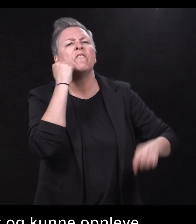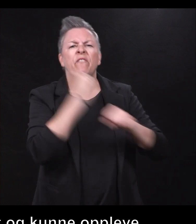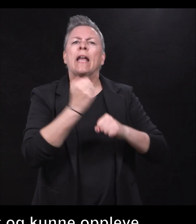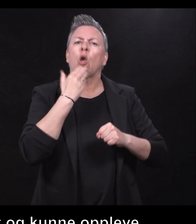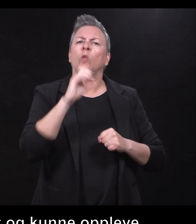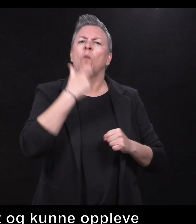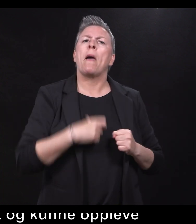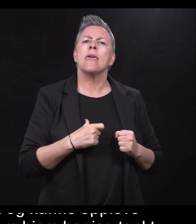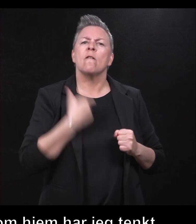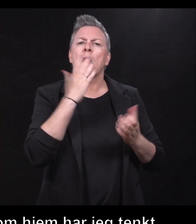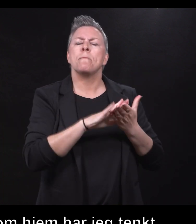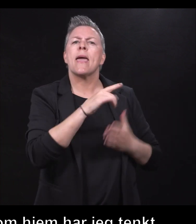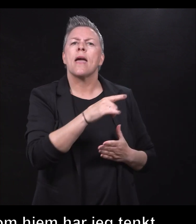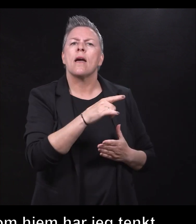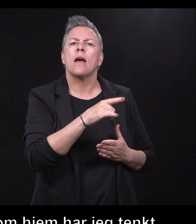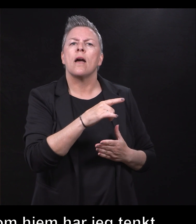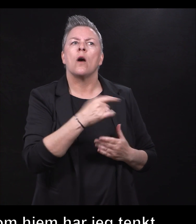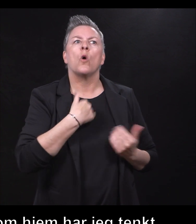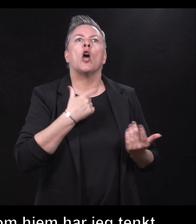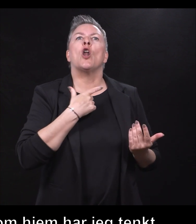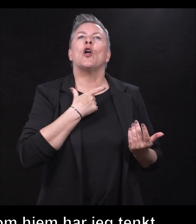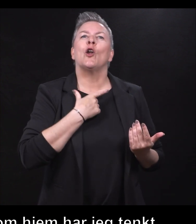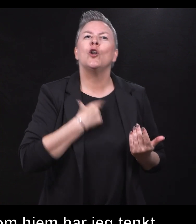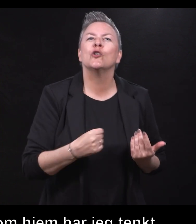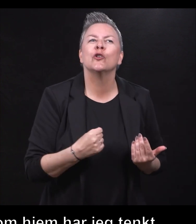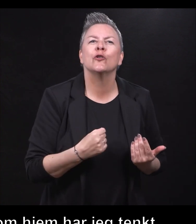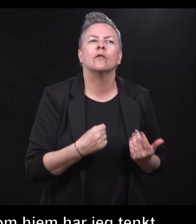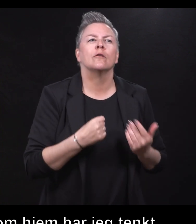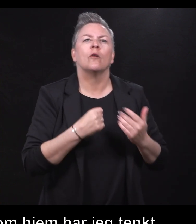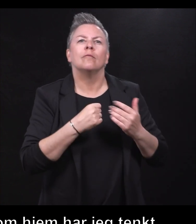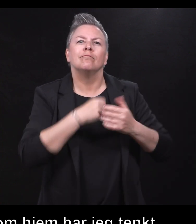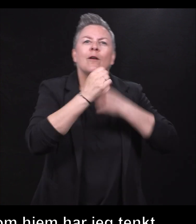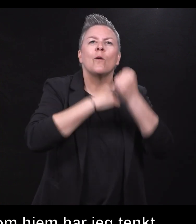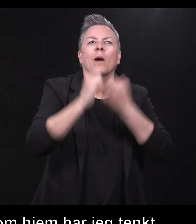at det er noe jeg har lyst til å utforske mer.